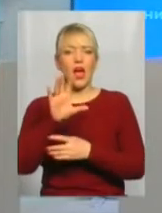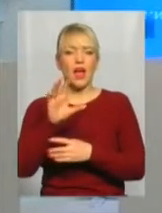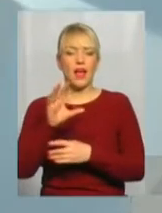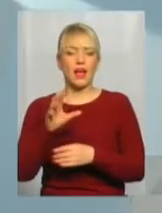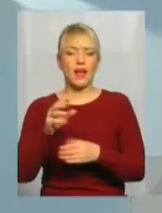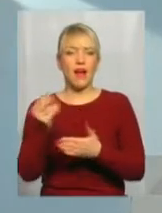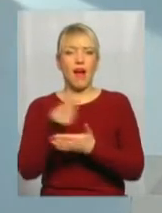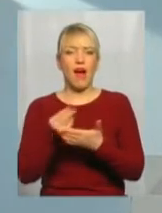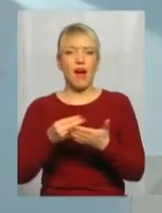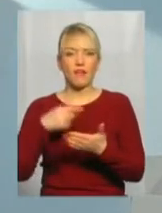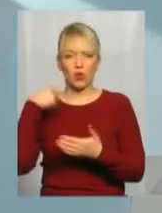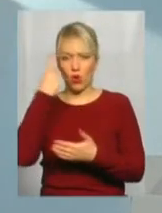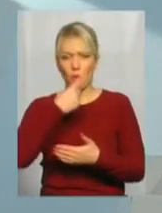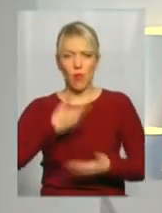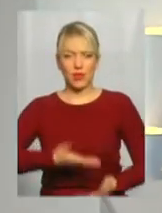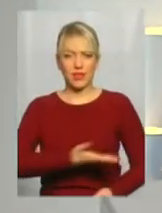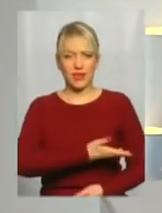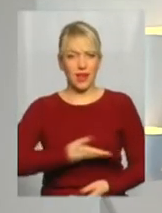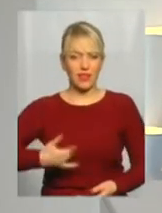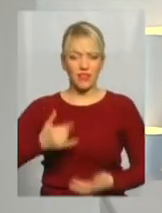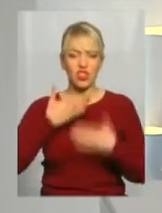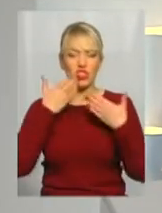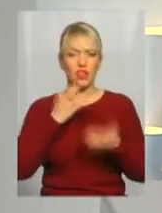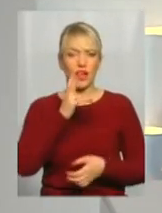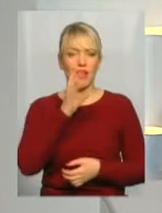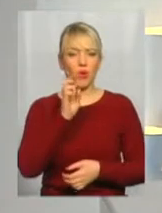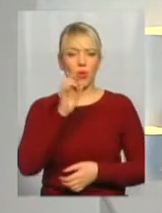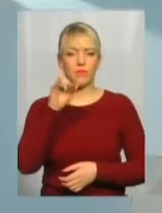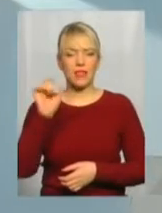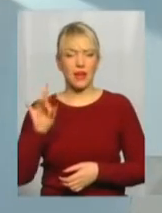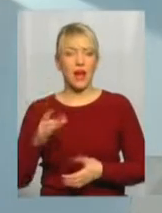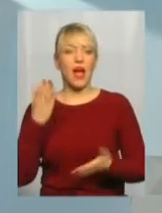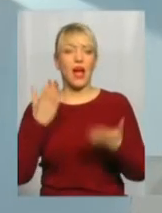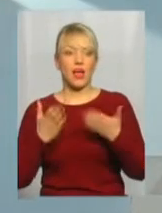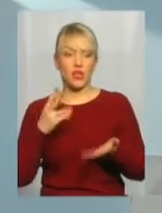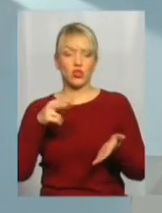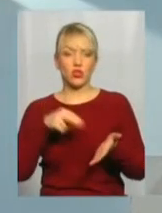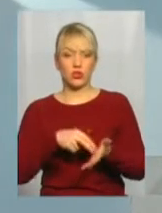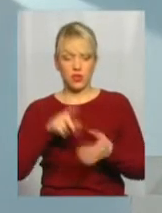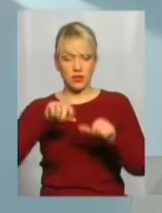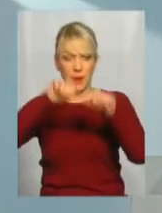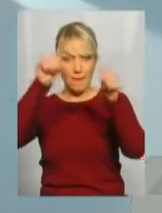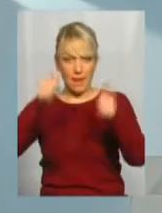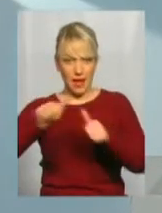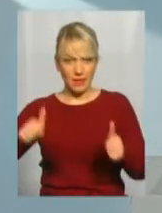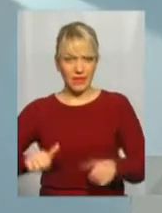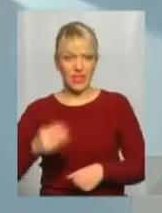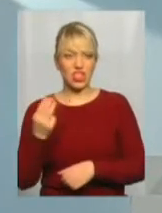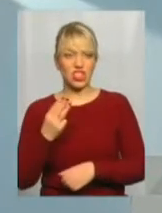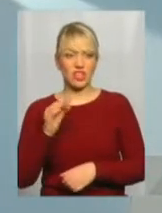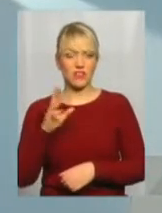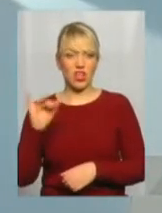читає Кобзар. Але якщо стоїть пам'ятник Тарасу Шевченку, до речі, на